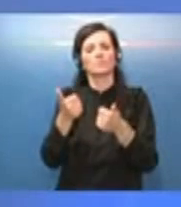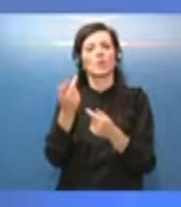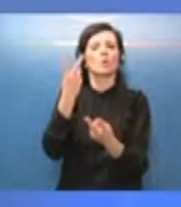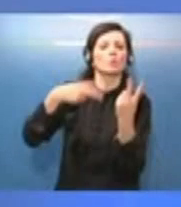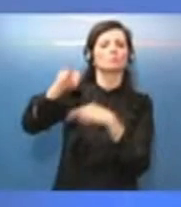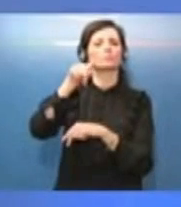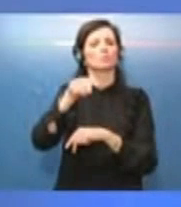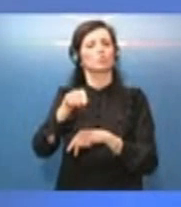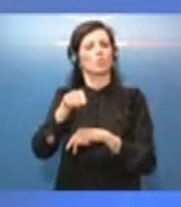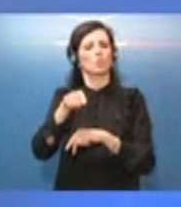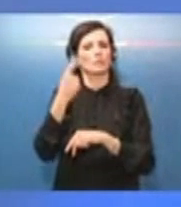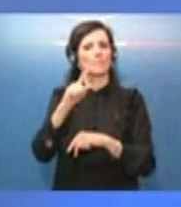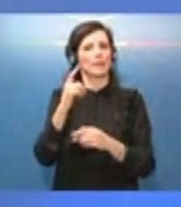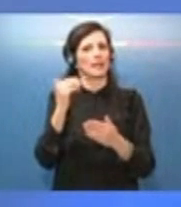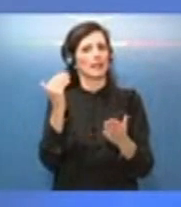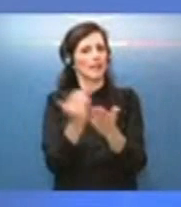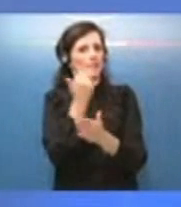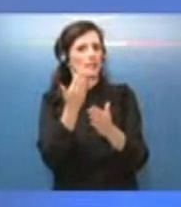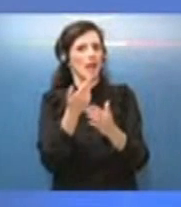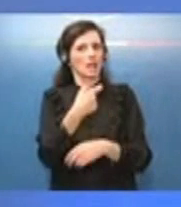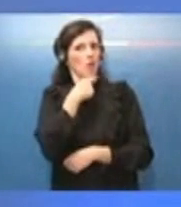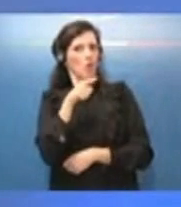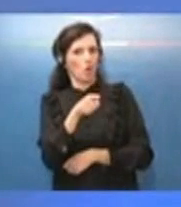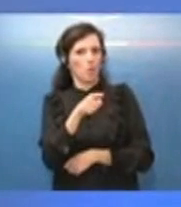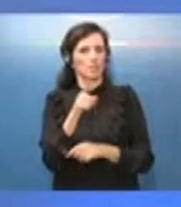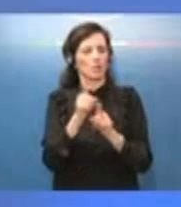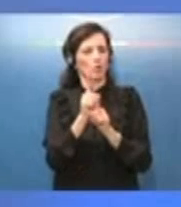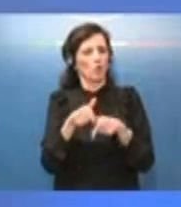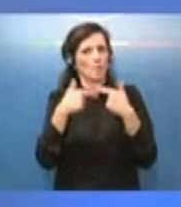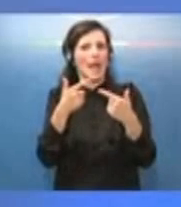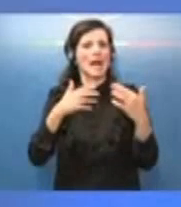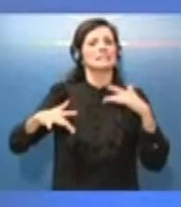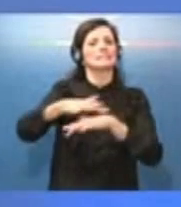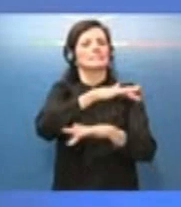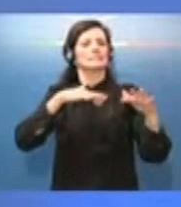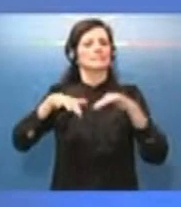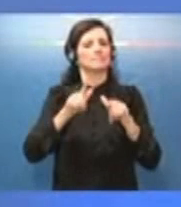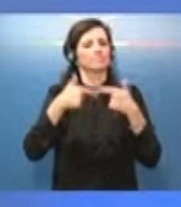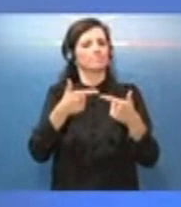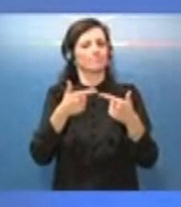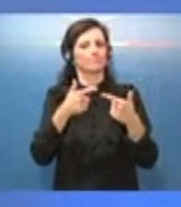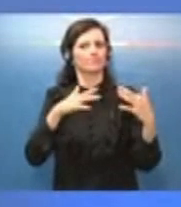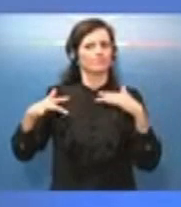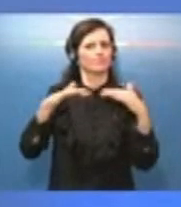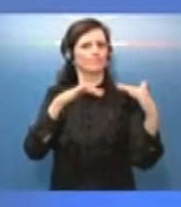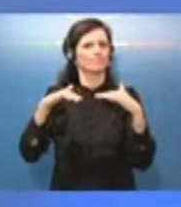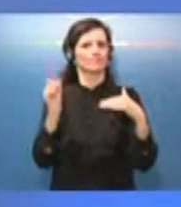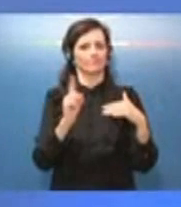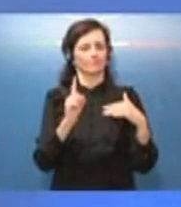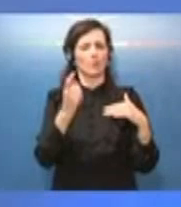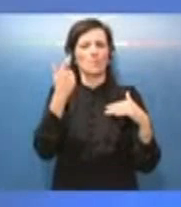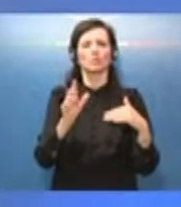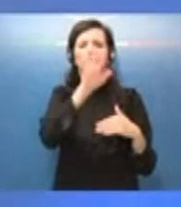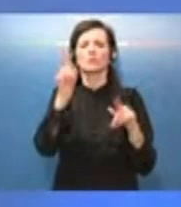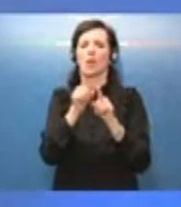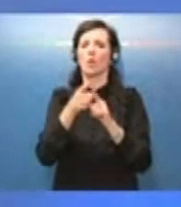contrapposizione, per la tensione. Sembra quasi giustificarsi perché ci sono delle persone